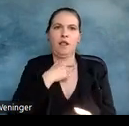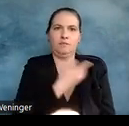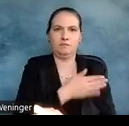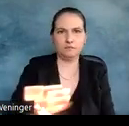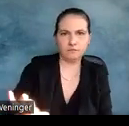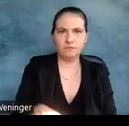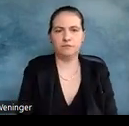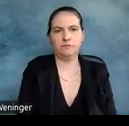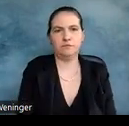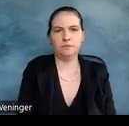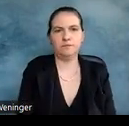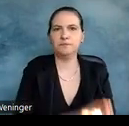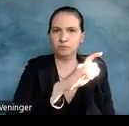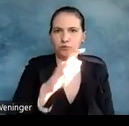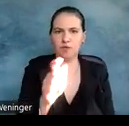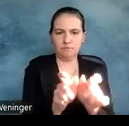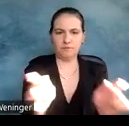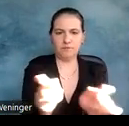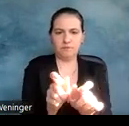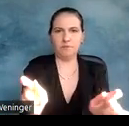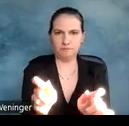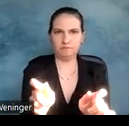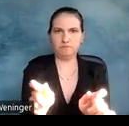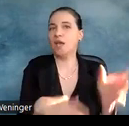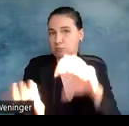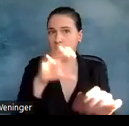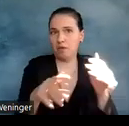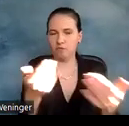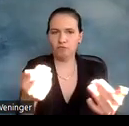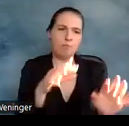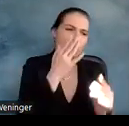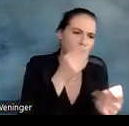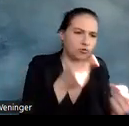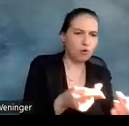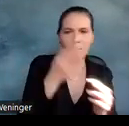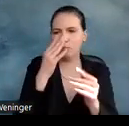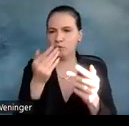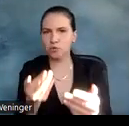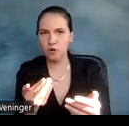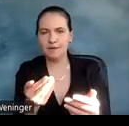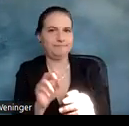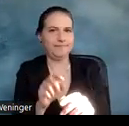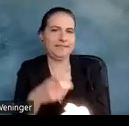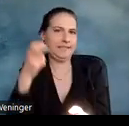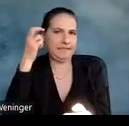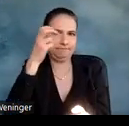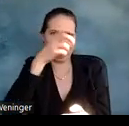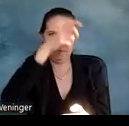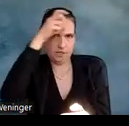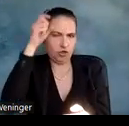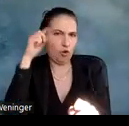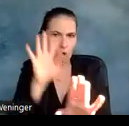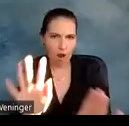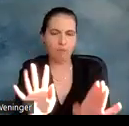Nachdem sie mit Buchstabenabständen bestehender Schriften experimentiert hat. Das ist dann halt nicht die ingenieursmäßige Herangehensweise.